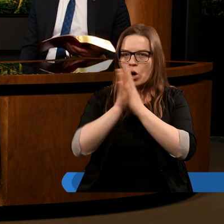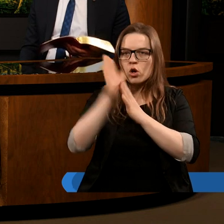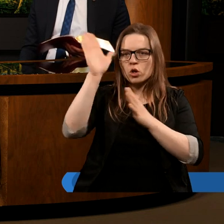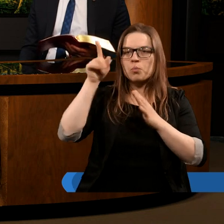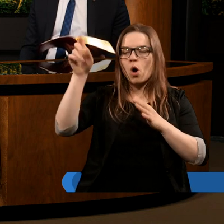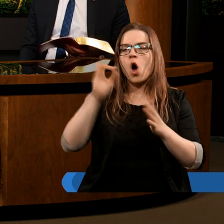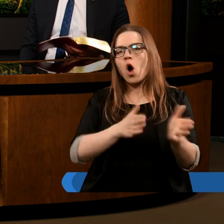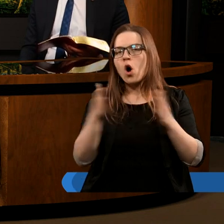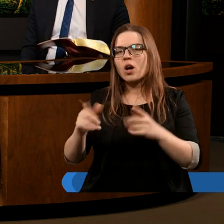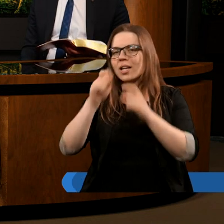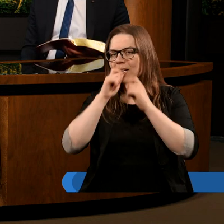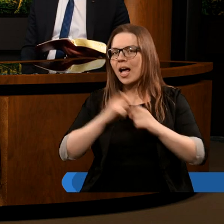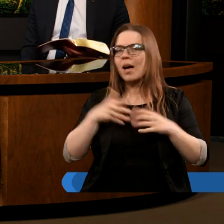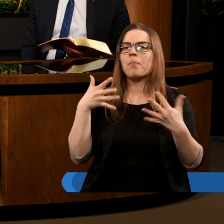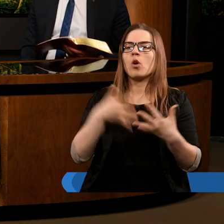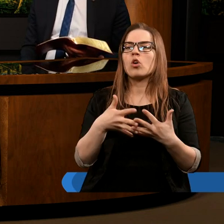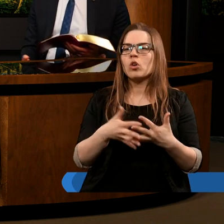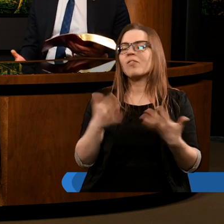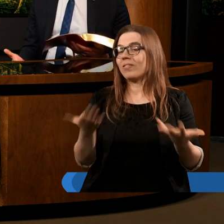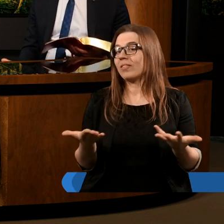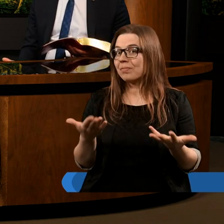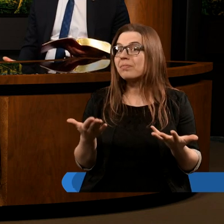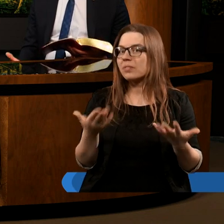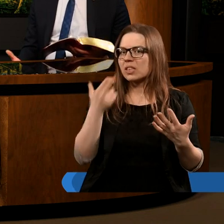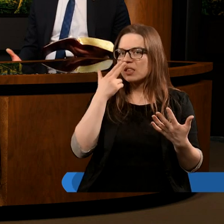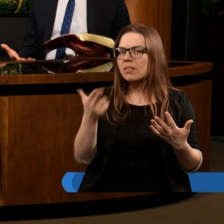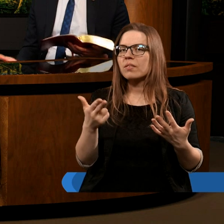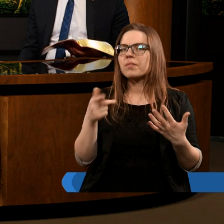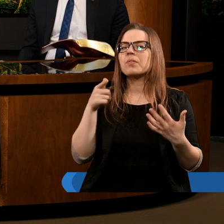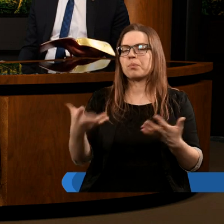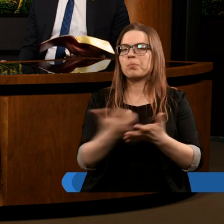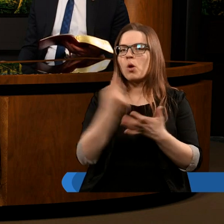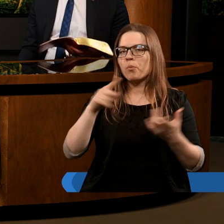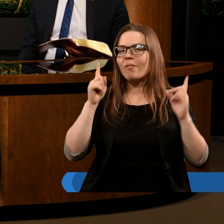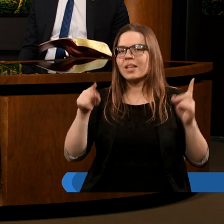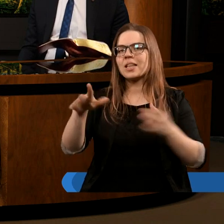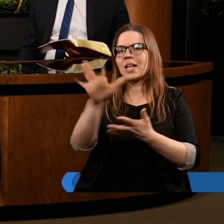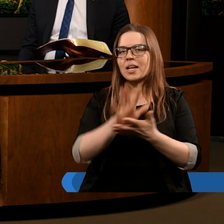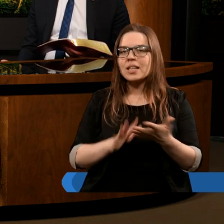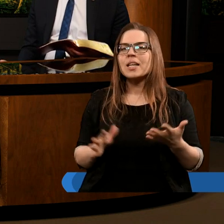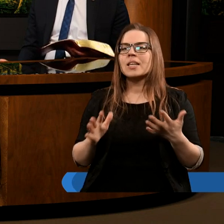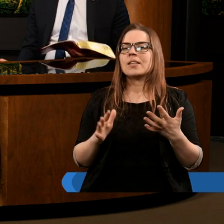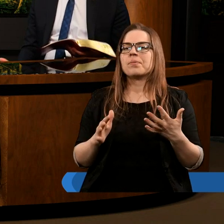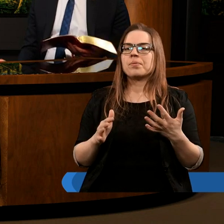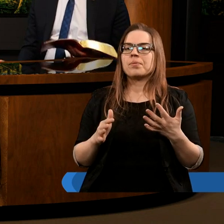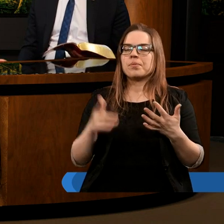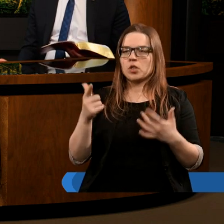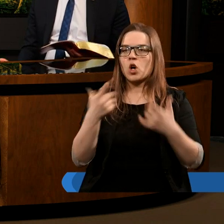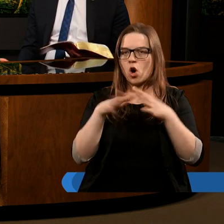o kolejne dary prorokowania. Więc my biorąc pod uwagę te teksty jako